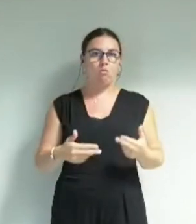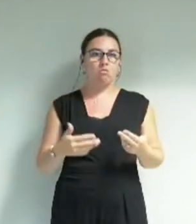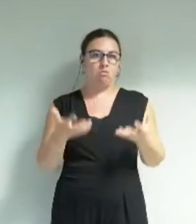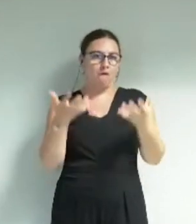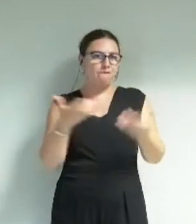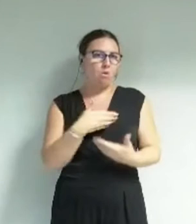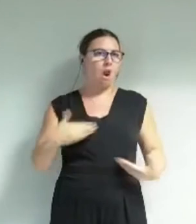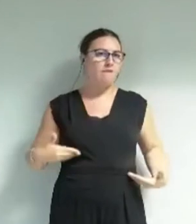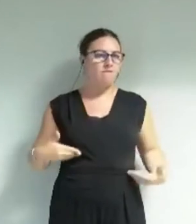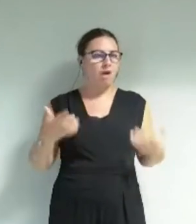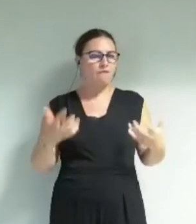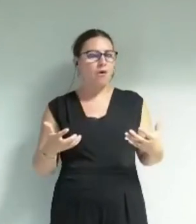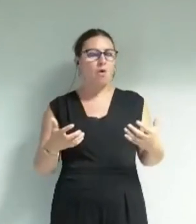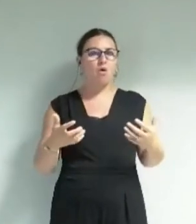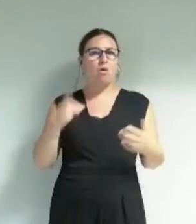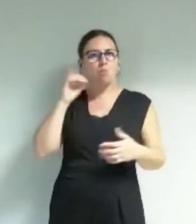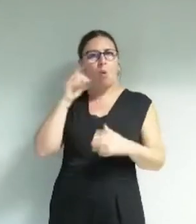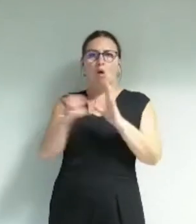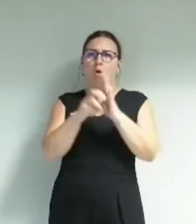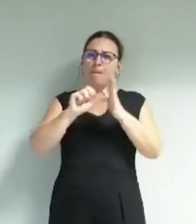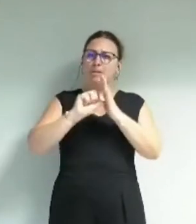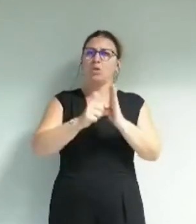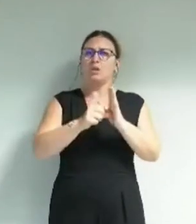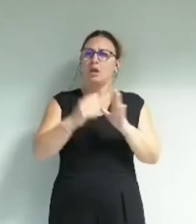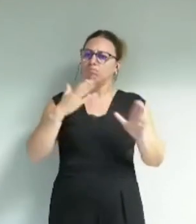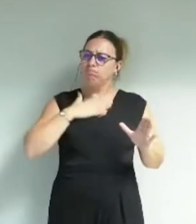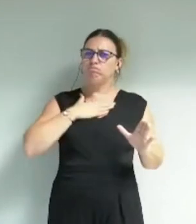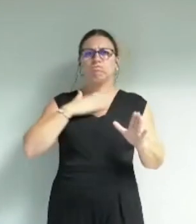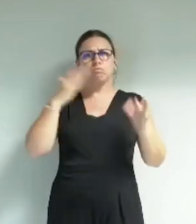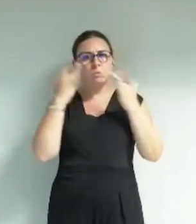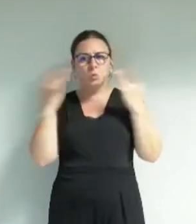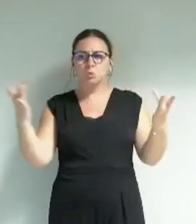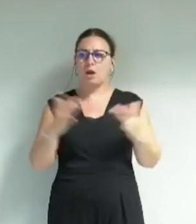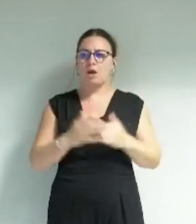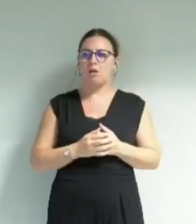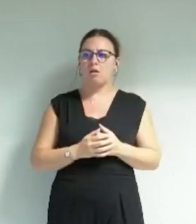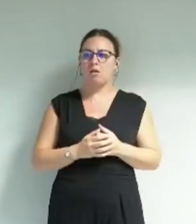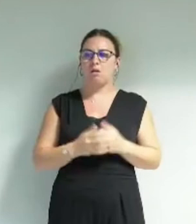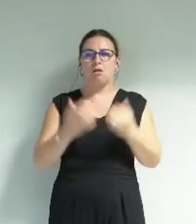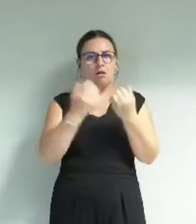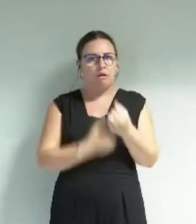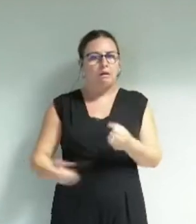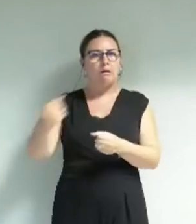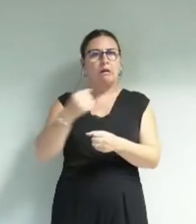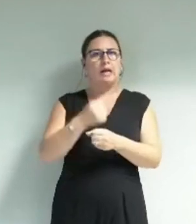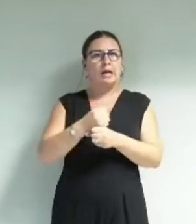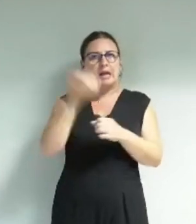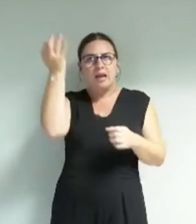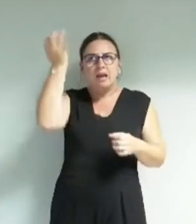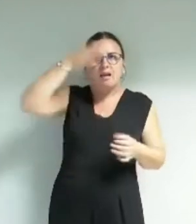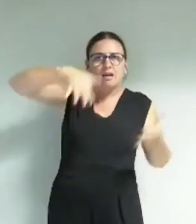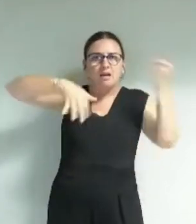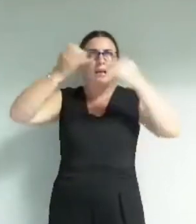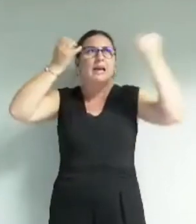par là parce que c'est vraiment l'identité de la ville en matière culturelle c'est la création l'imaginaire les